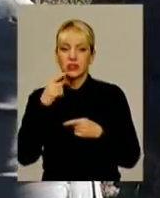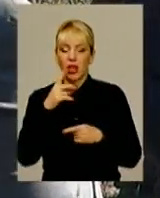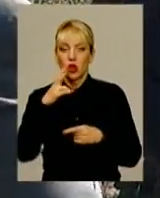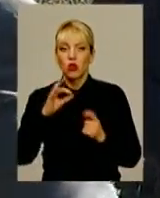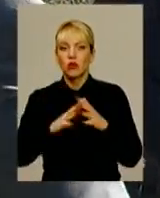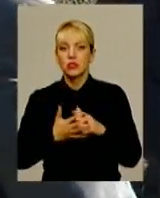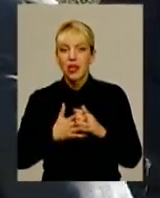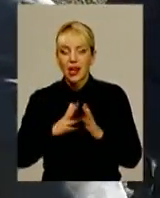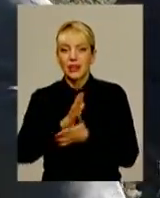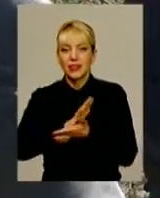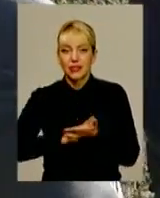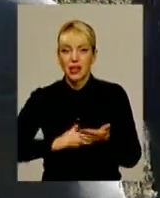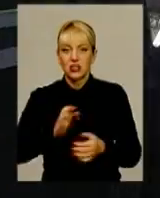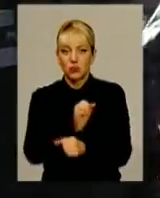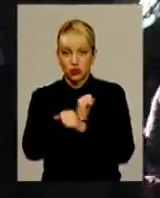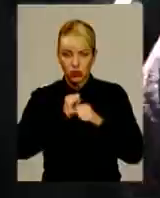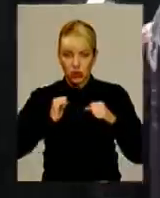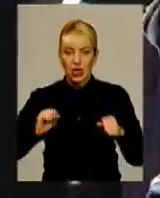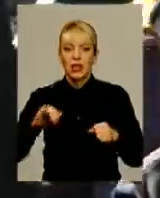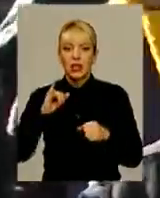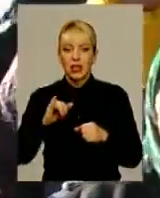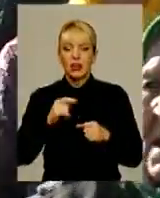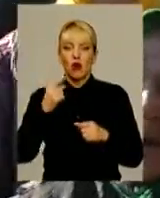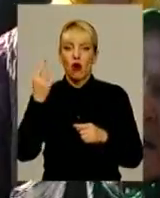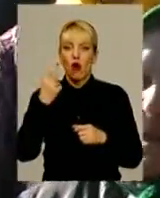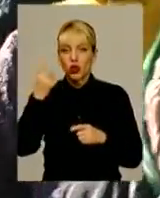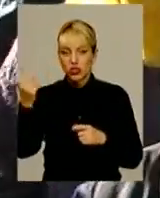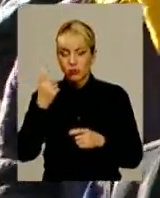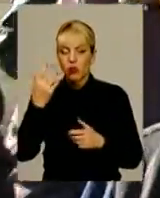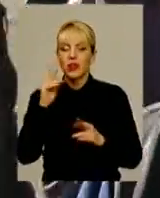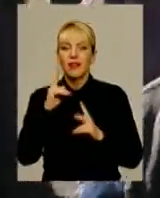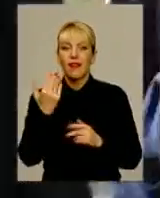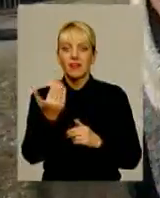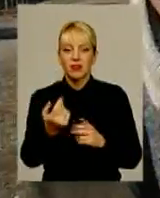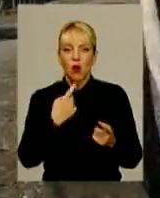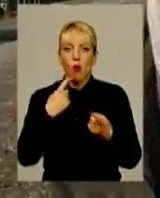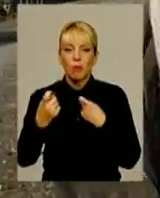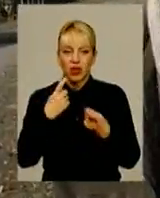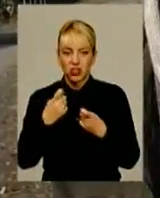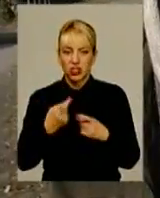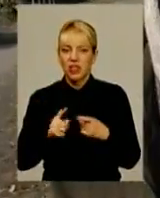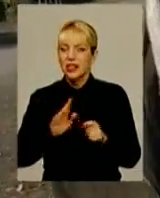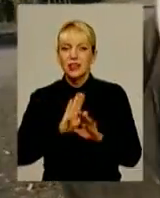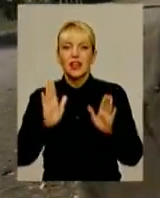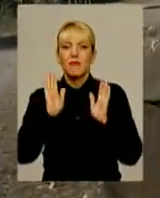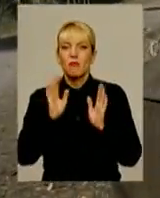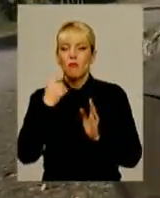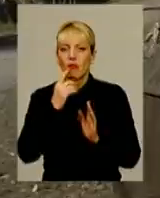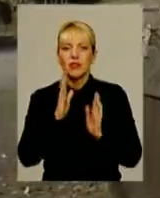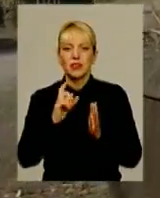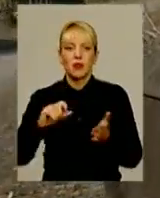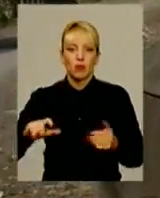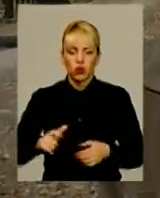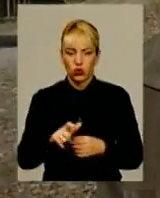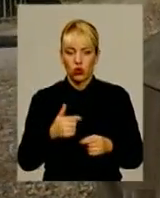селяни трохи посміливішали та переконують, господар їх ображає і йдеться не лише про перекриту дорогу. Ці ж нива я працював, він копійки не дав, брав до